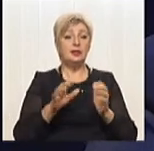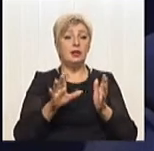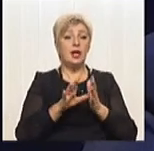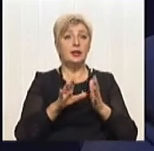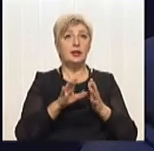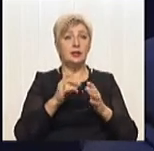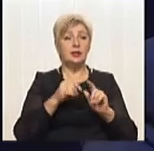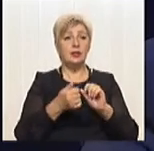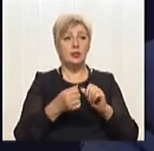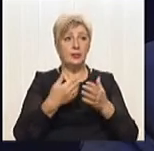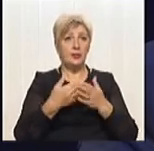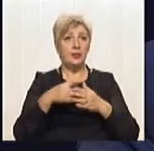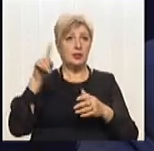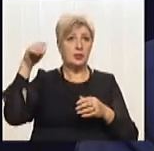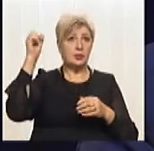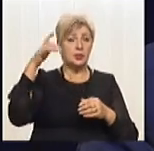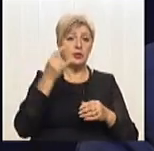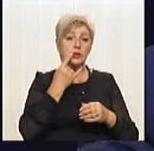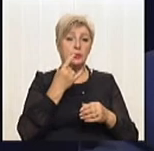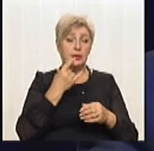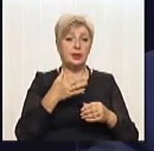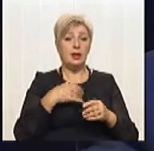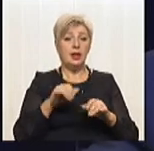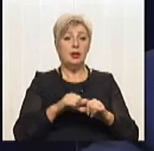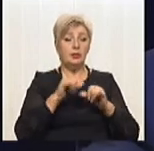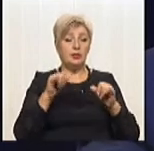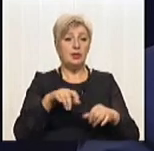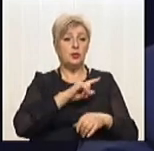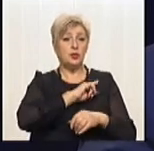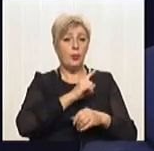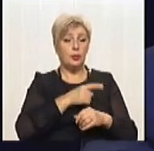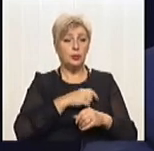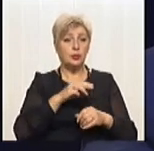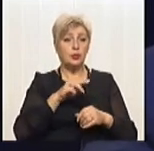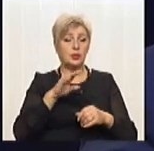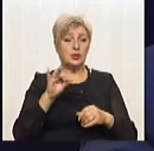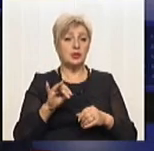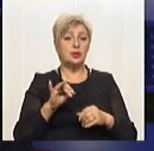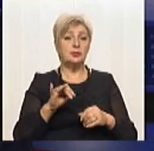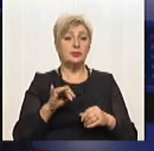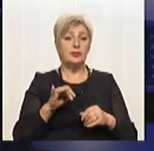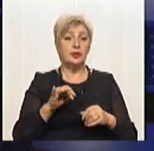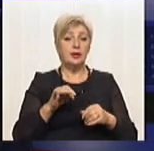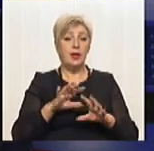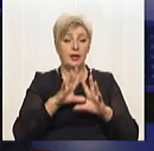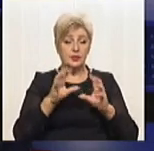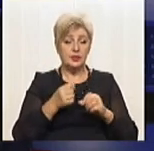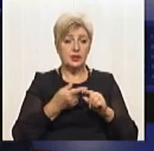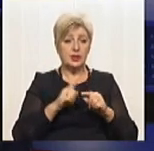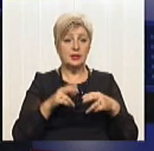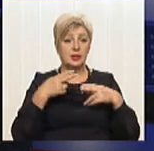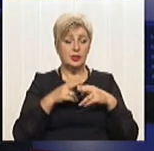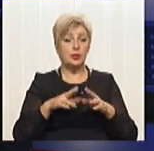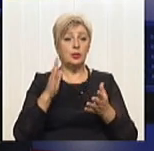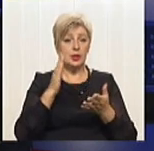ж Сонця компенсувати частину потужності, яке підприємство електричної енергії споживає. Всі ці технології